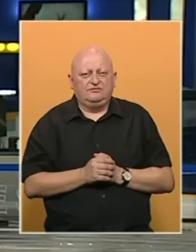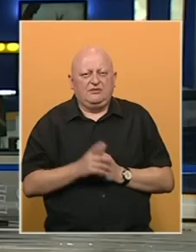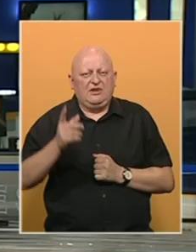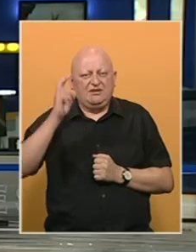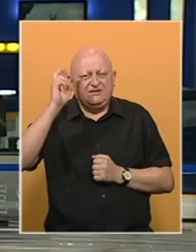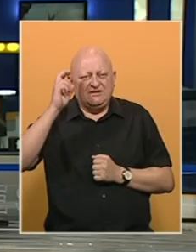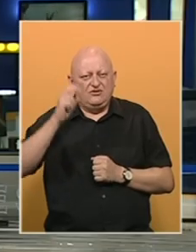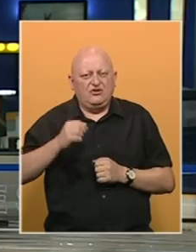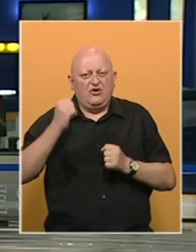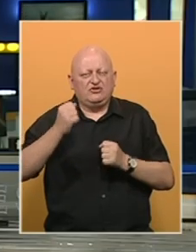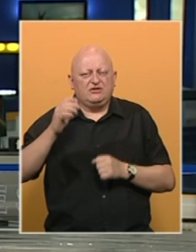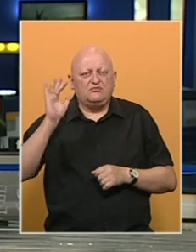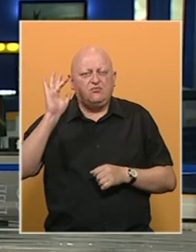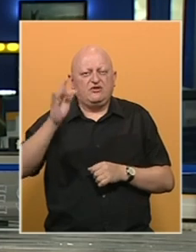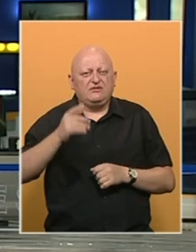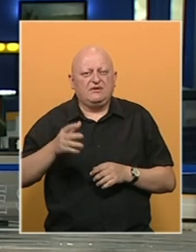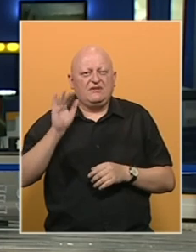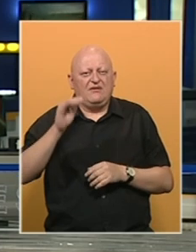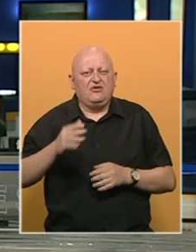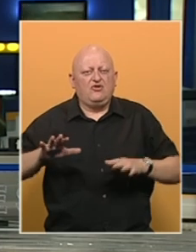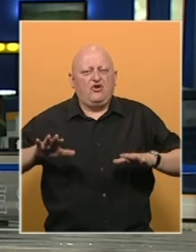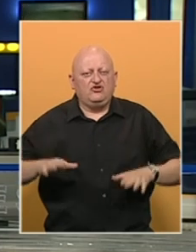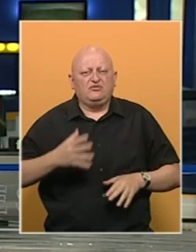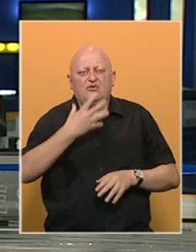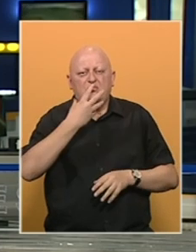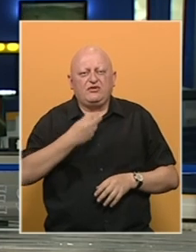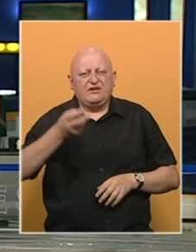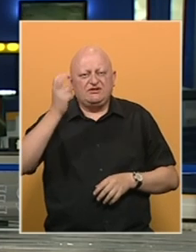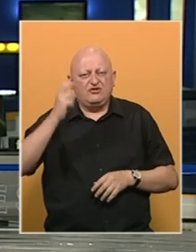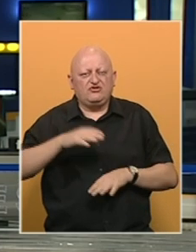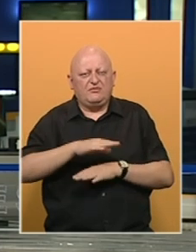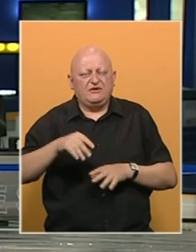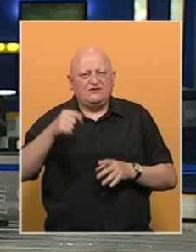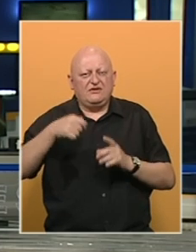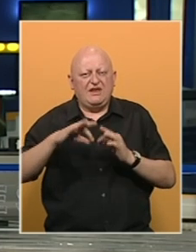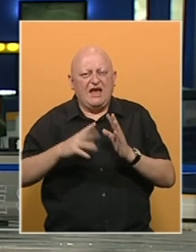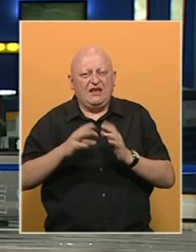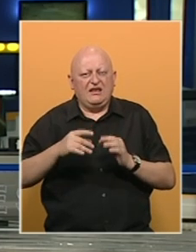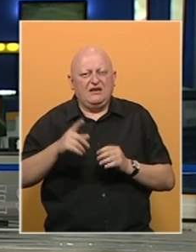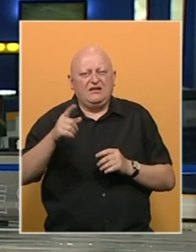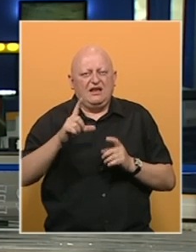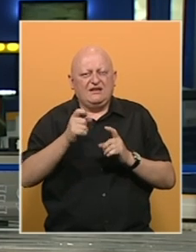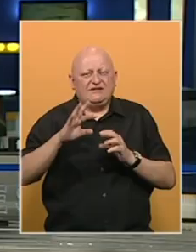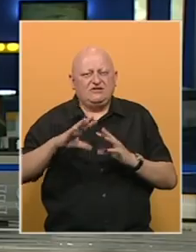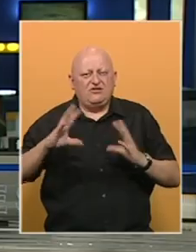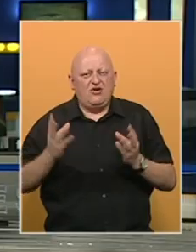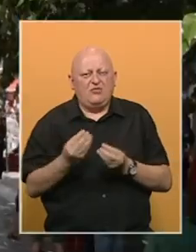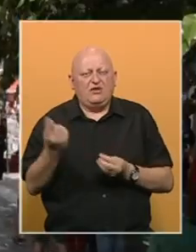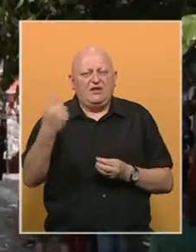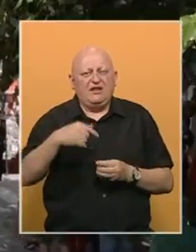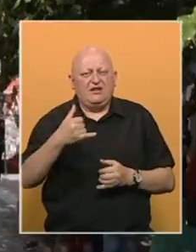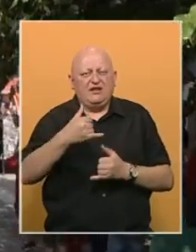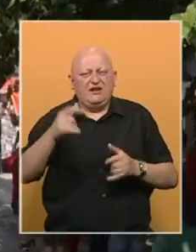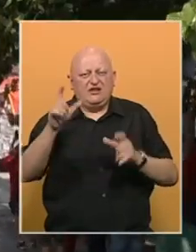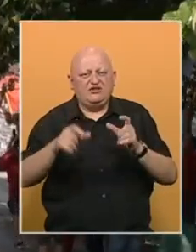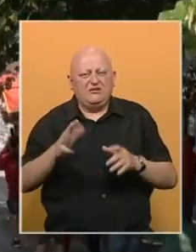Na Cetinju je održan protest zbog najavljenog usaličenja Mitropolita Crnogorsko-Primorskog i Onikija. Na Cetinju se okupele